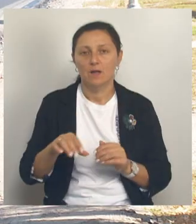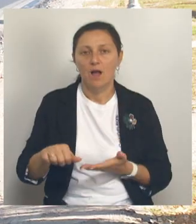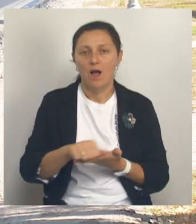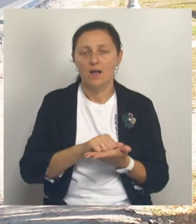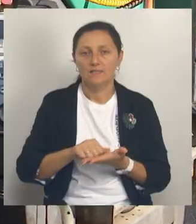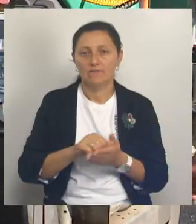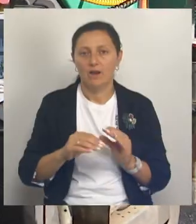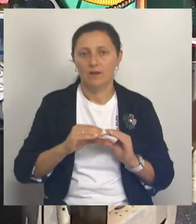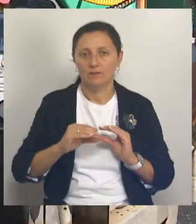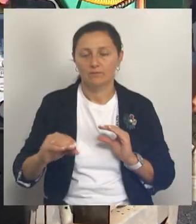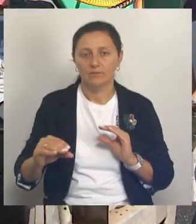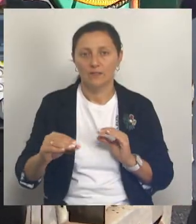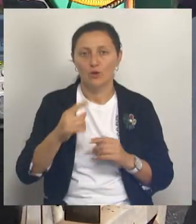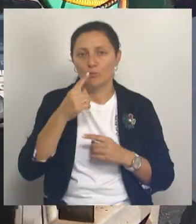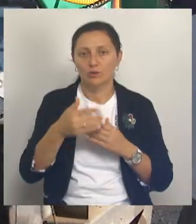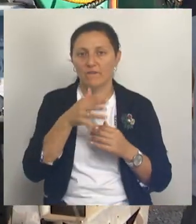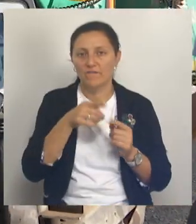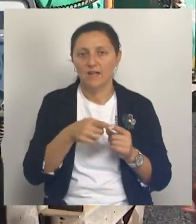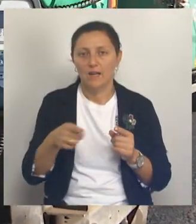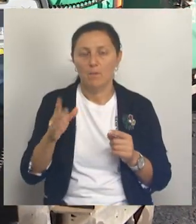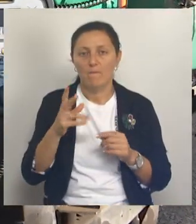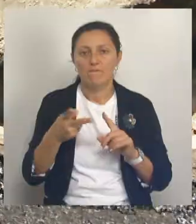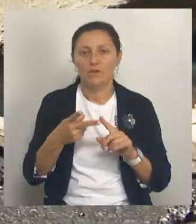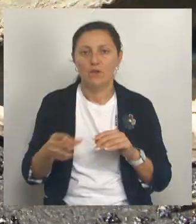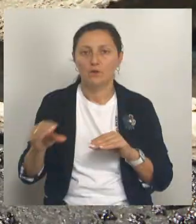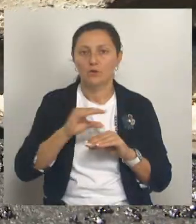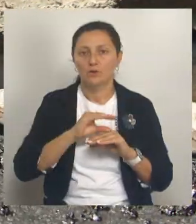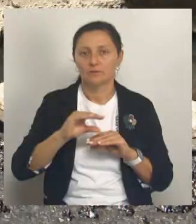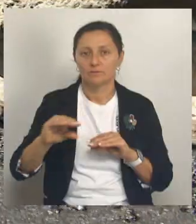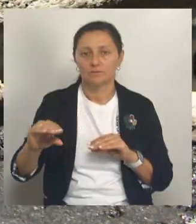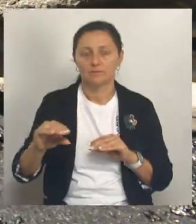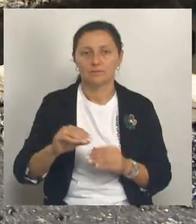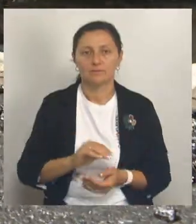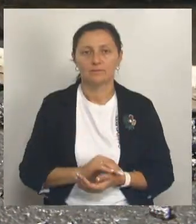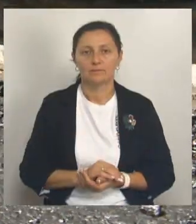асфальтобетона. В ближайшее время закончит верхний щебёночно-мастичный.